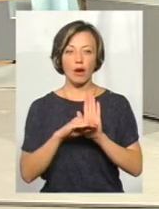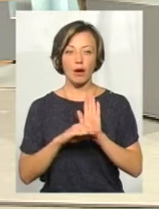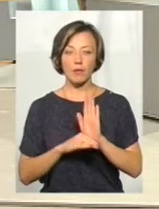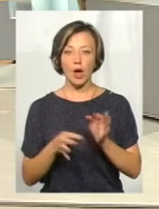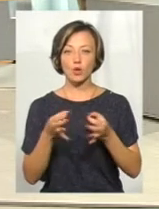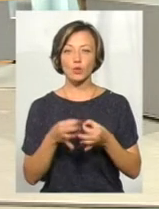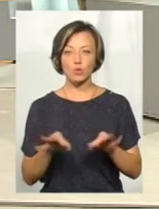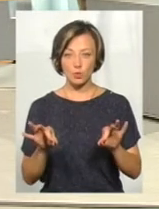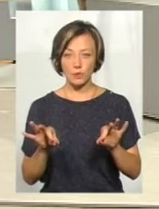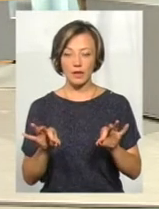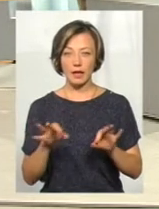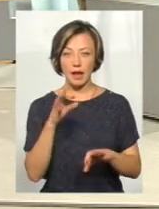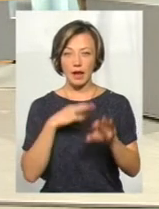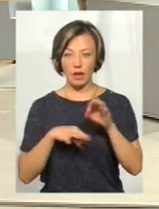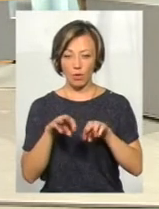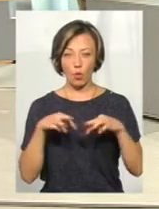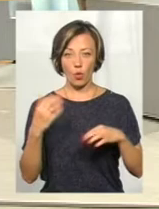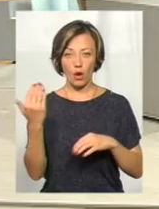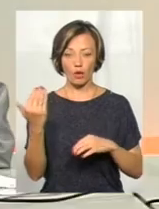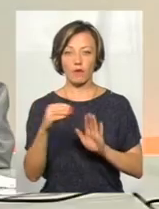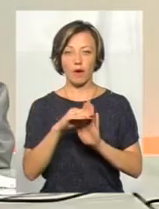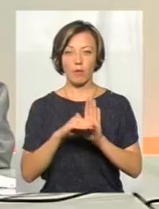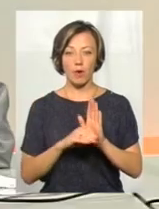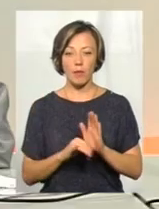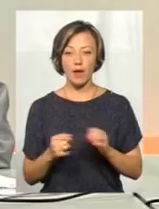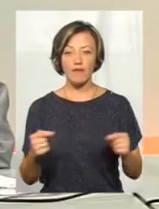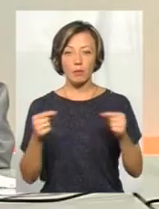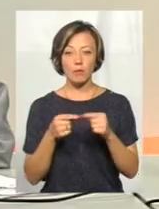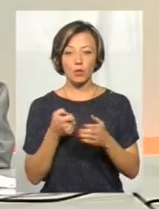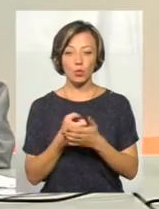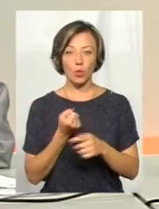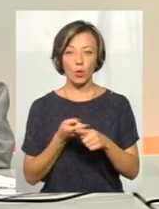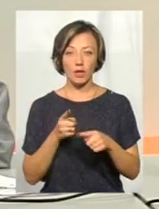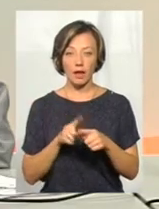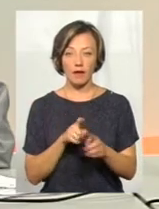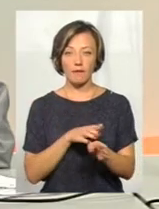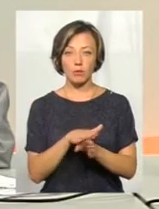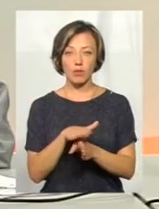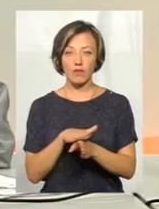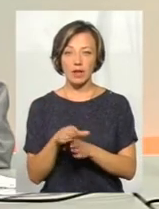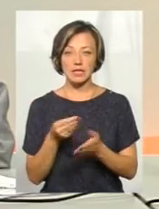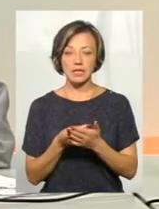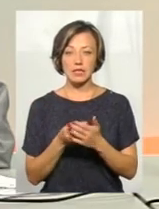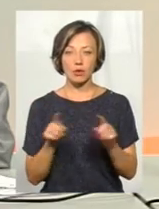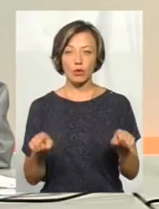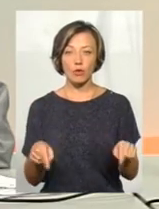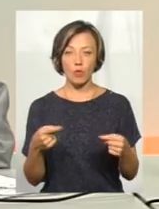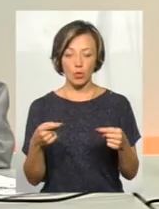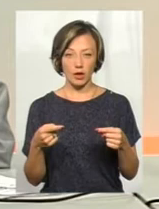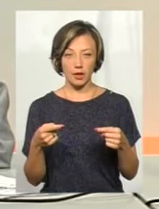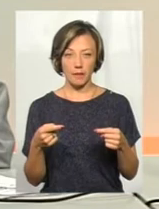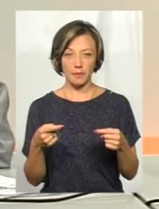і урядова програма, і відповідно до неї відбувається ціноутворення референтне.